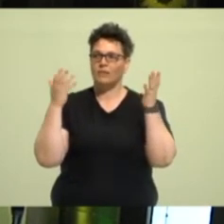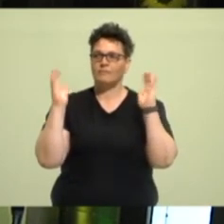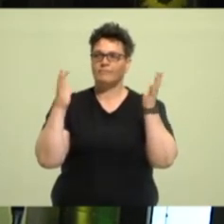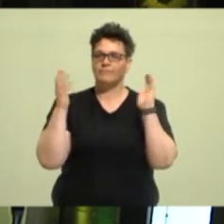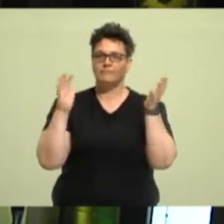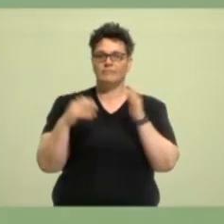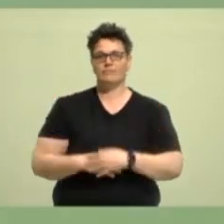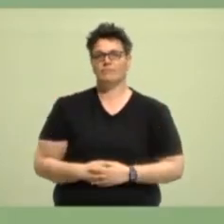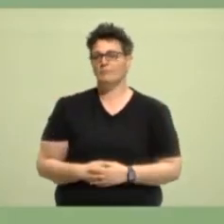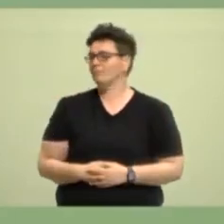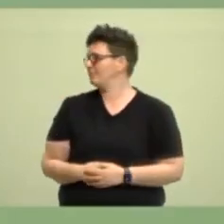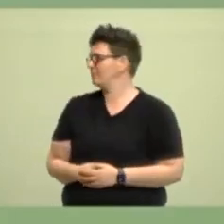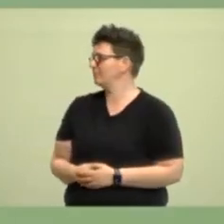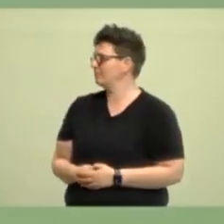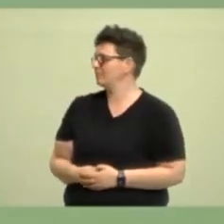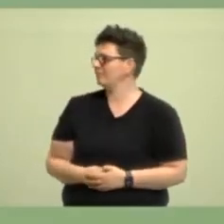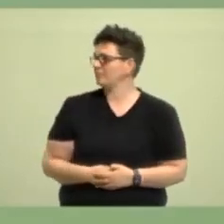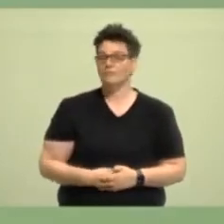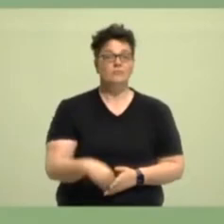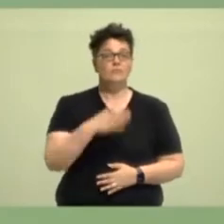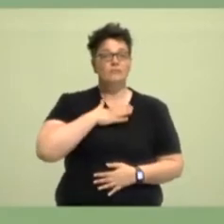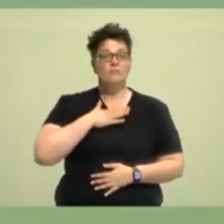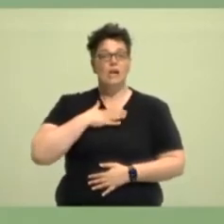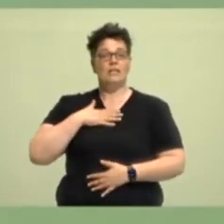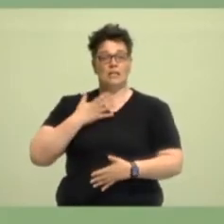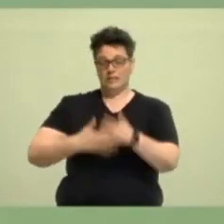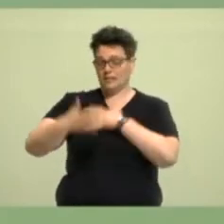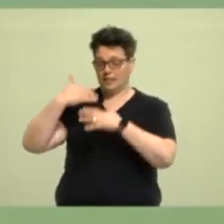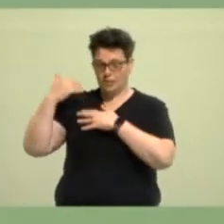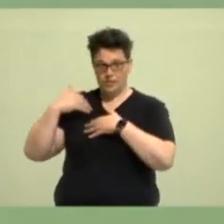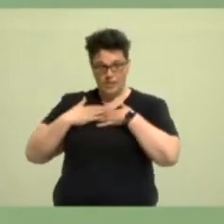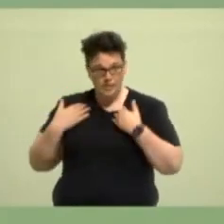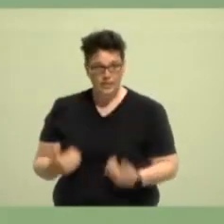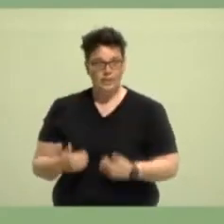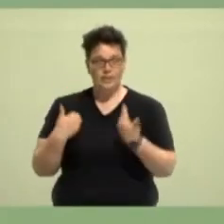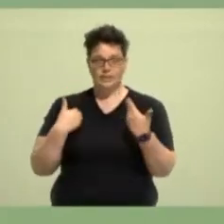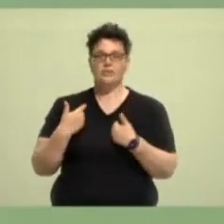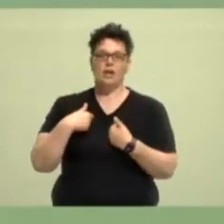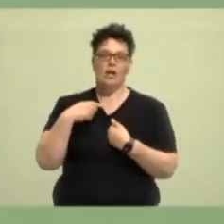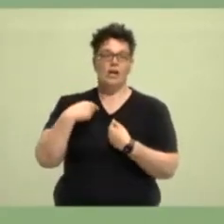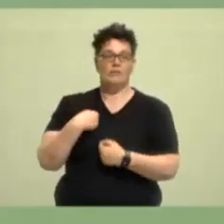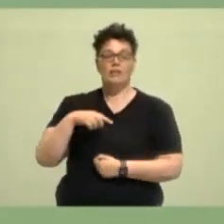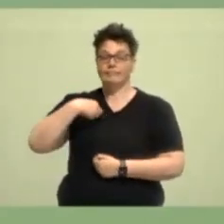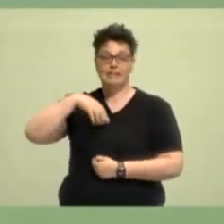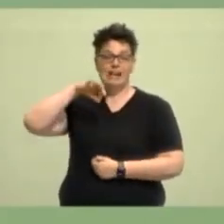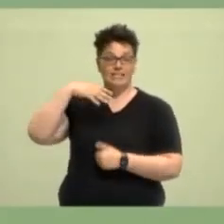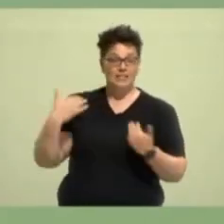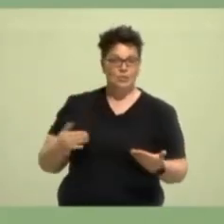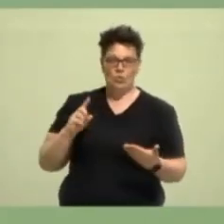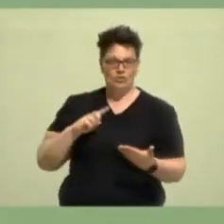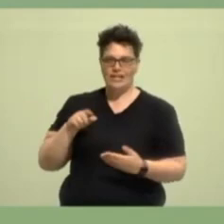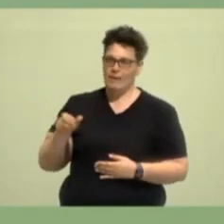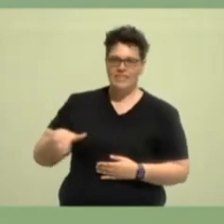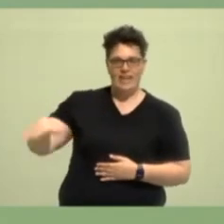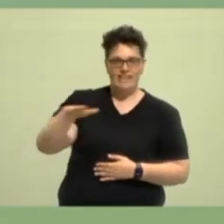Meine Geschichte ist meine, sie ist einzigartig, aber sie ist auch die Geschichte von vielen Menschen in NRW und in Deutschland. Machen wir gemeinsam